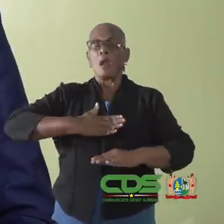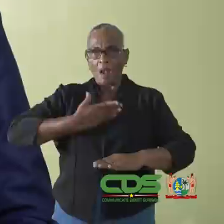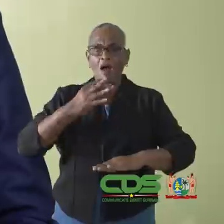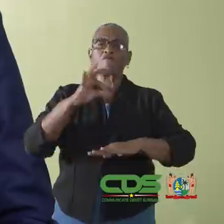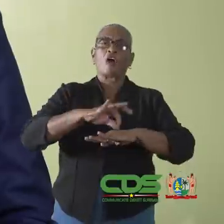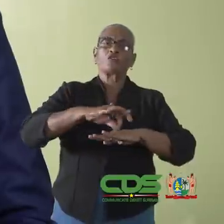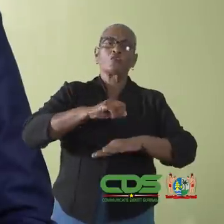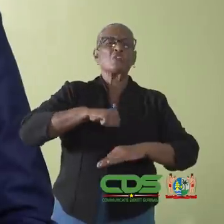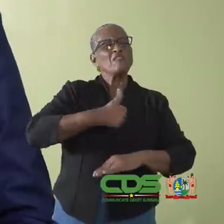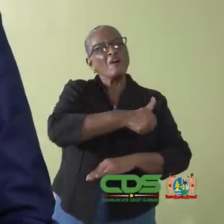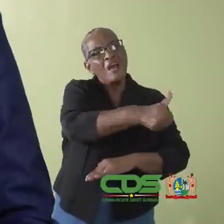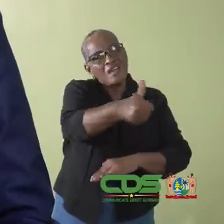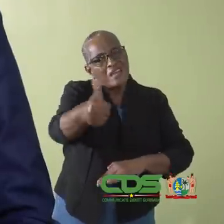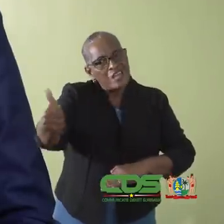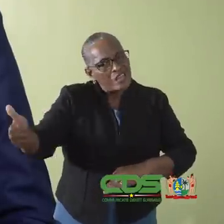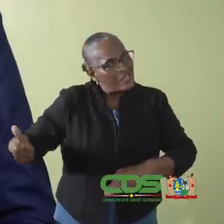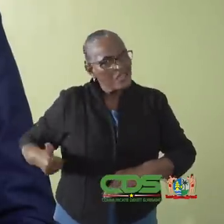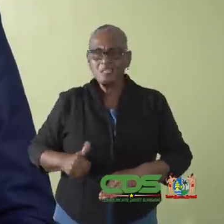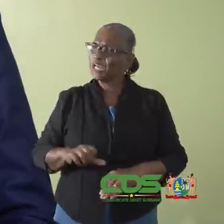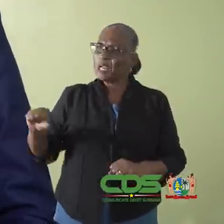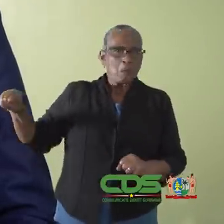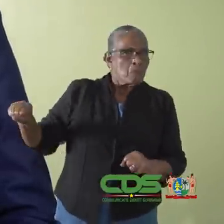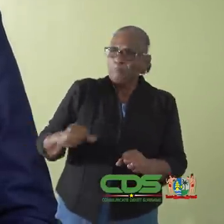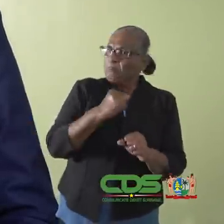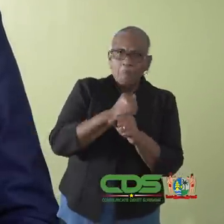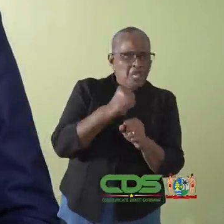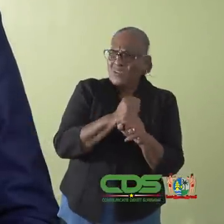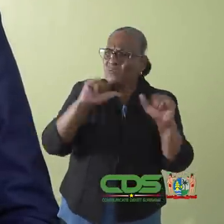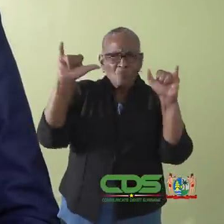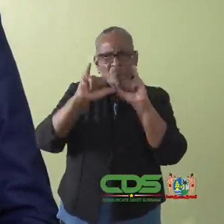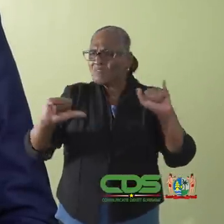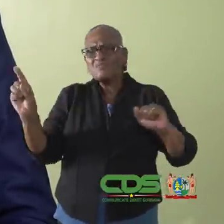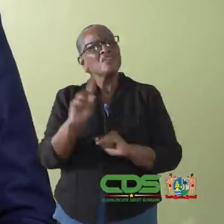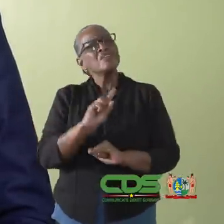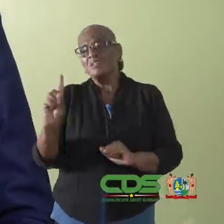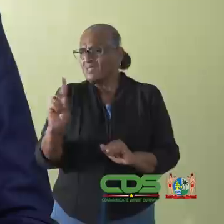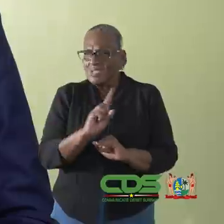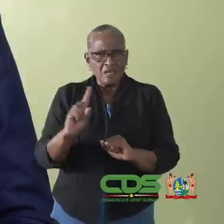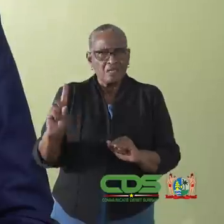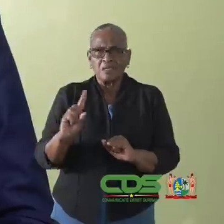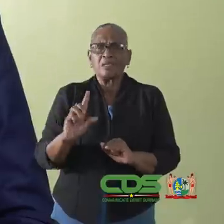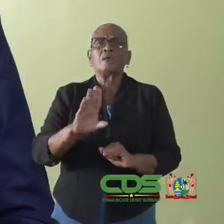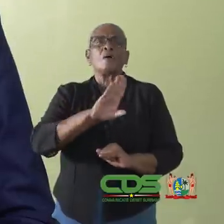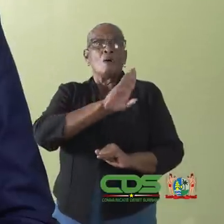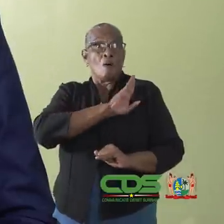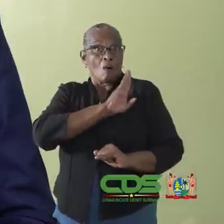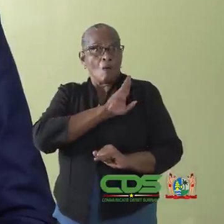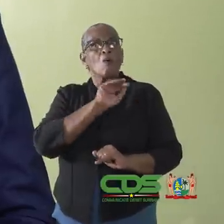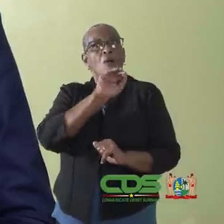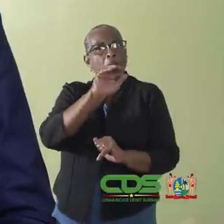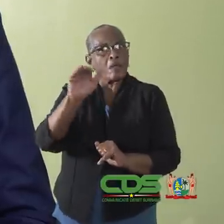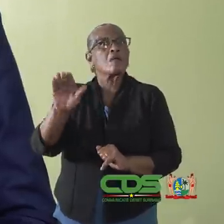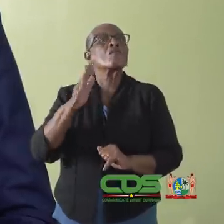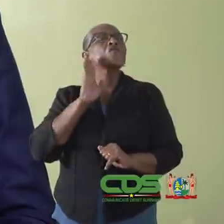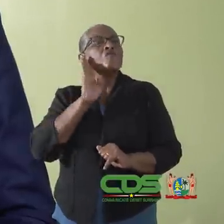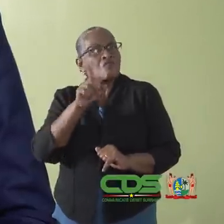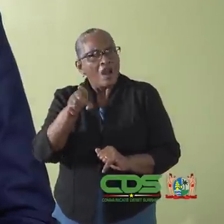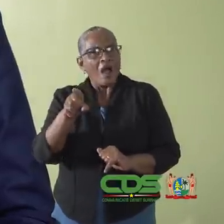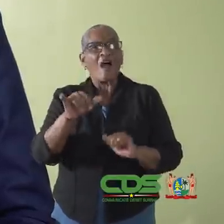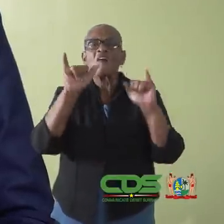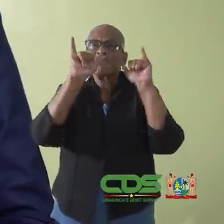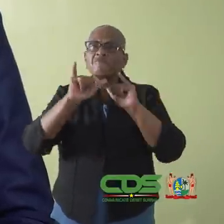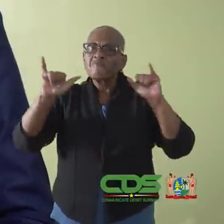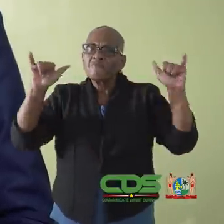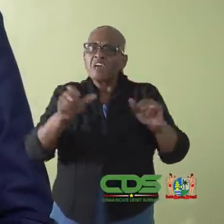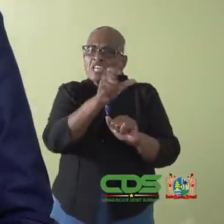in het belang van de gezondheid van ons allen niet mee aan het organiseren van feesten? Ook doe ik